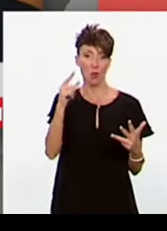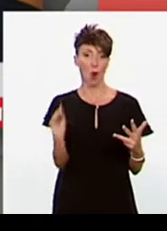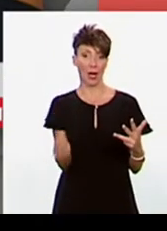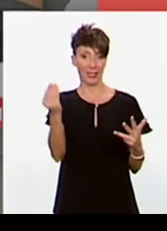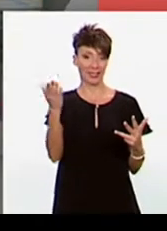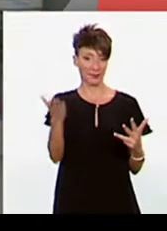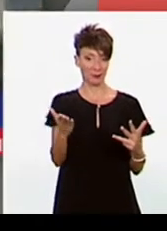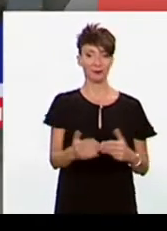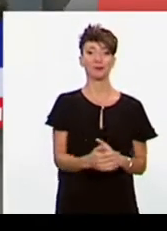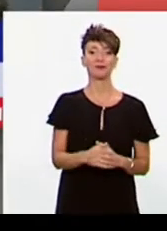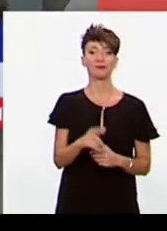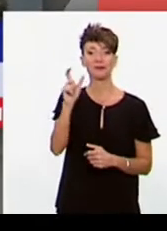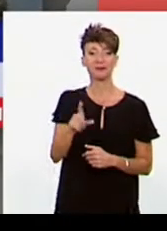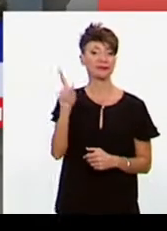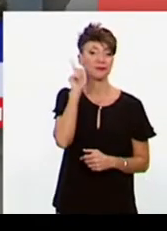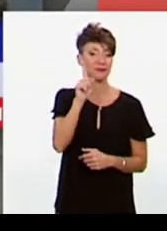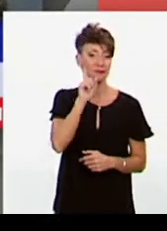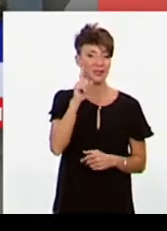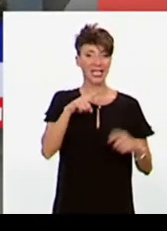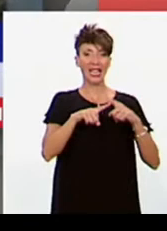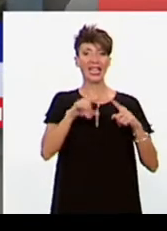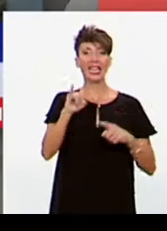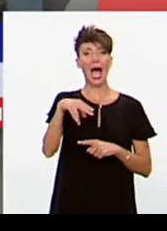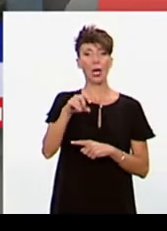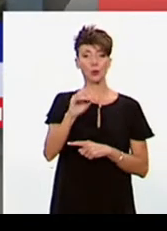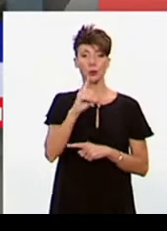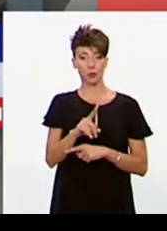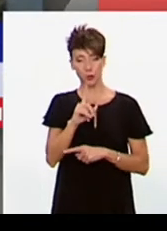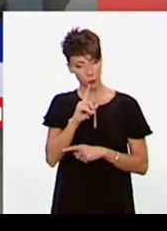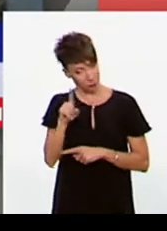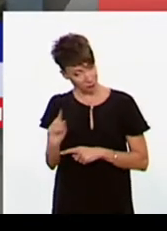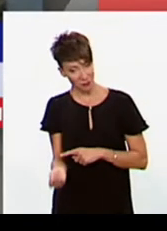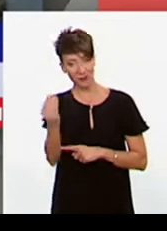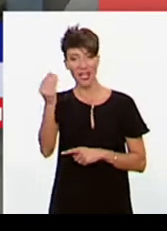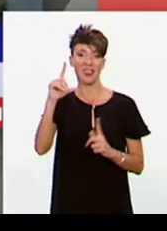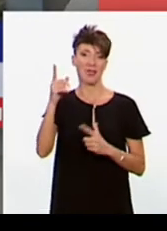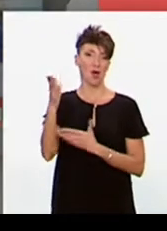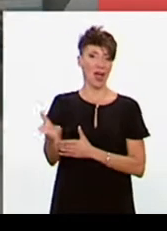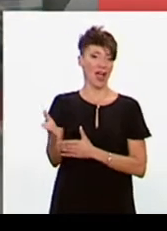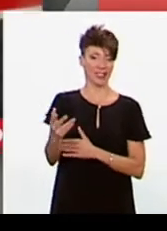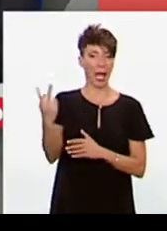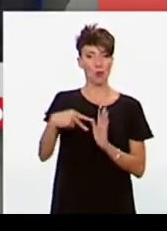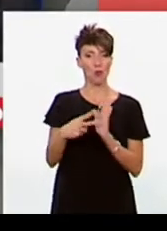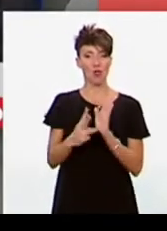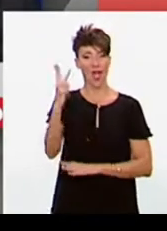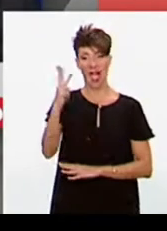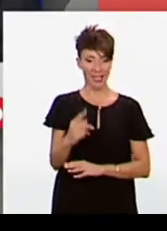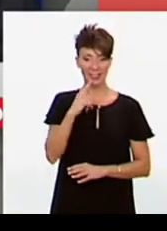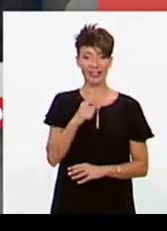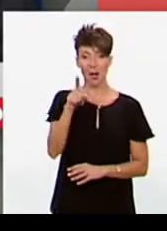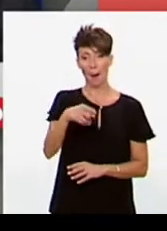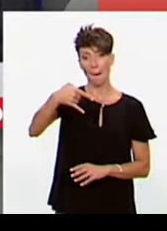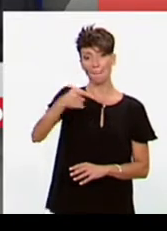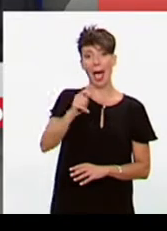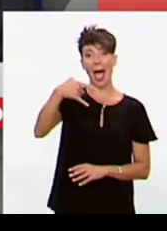Τσάρλι Κρίστ. Η Δημοκρατική Ντίνα Τάιτους που εκπροσωπεί τη Νεβάδα από το 2013. Ιστορικοί περιγράφουν τη